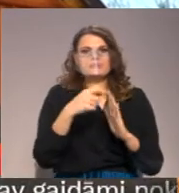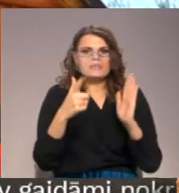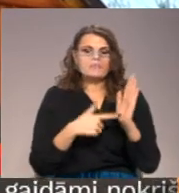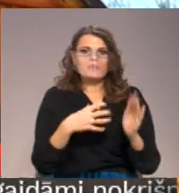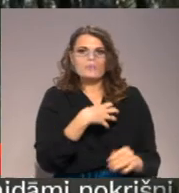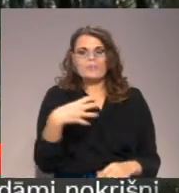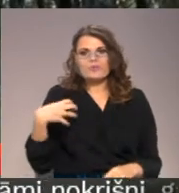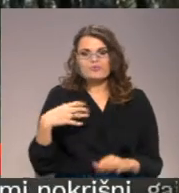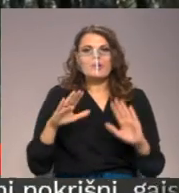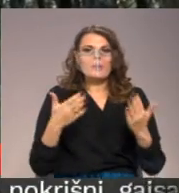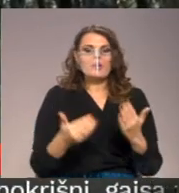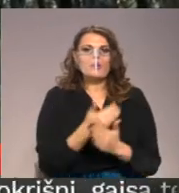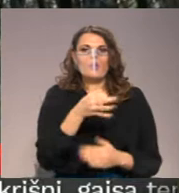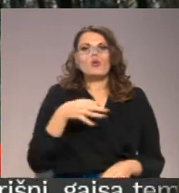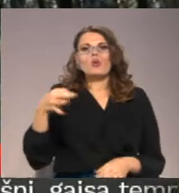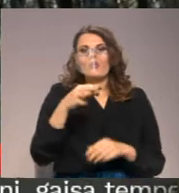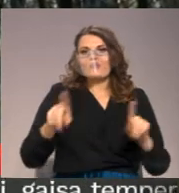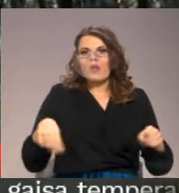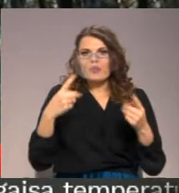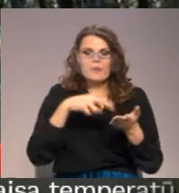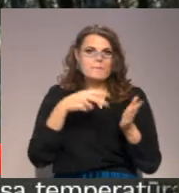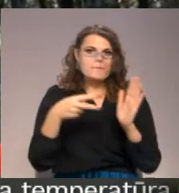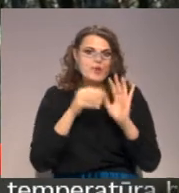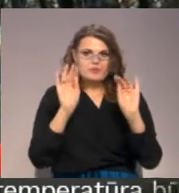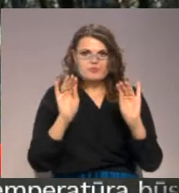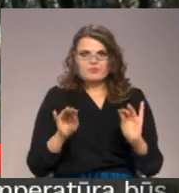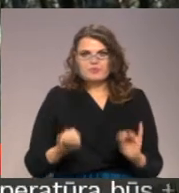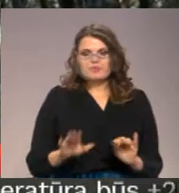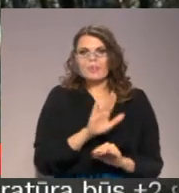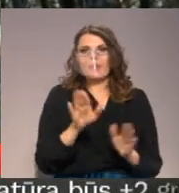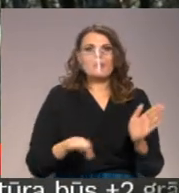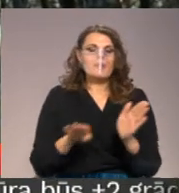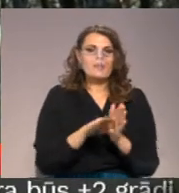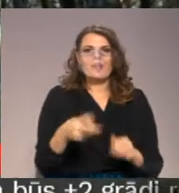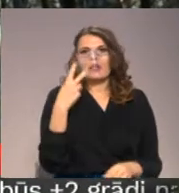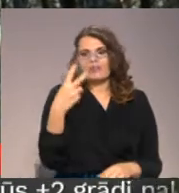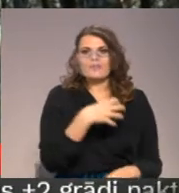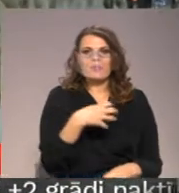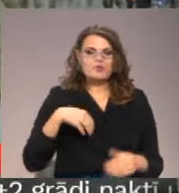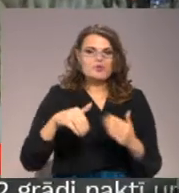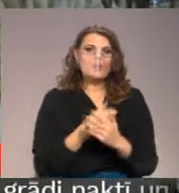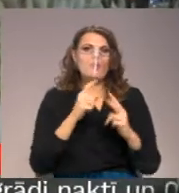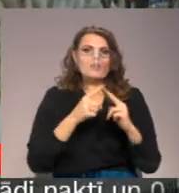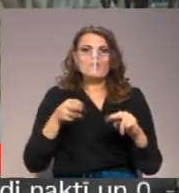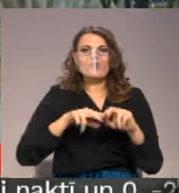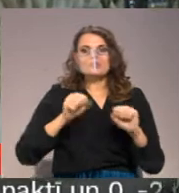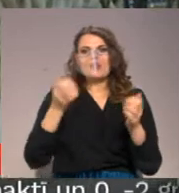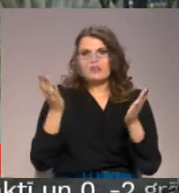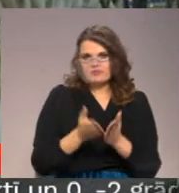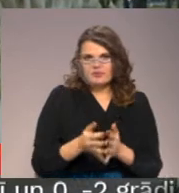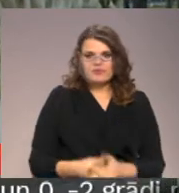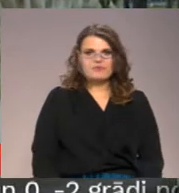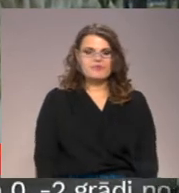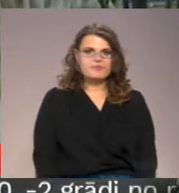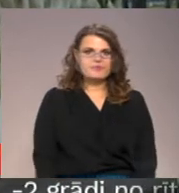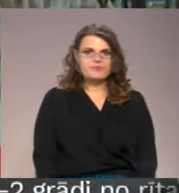pašvaldības, bet jauno novada attīstības plānu izstrādē nepiedalās tikai divas – jaunjaukava un salads. Skrīva Sandra